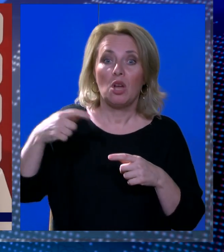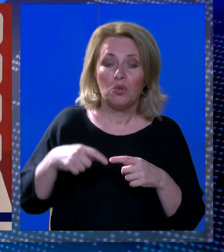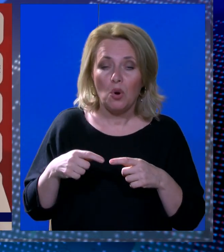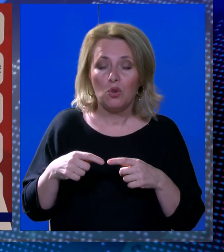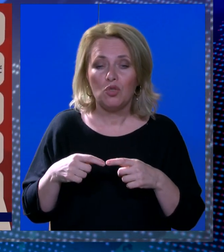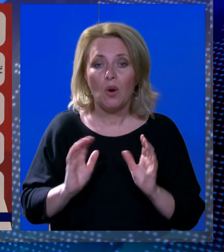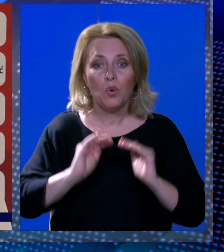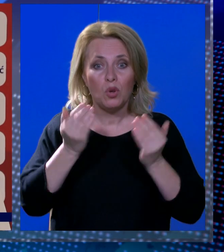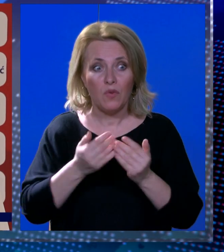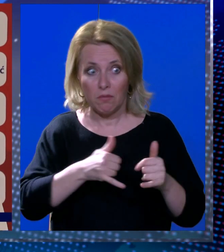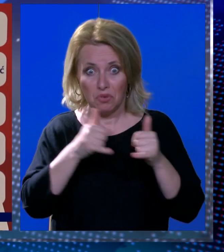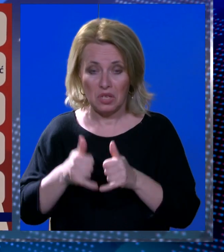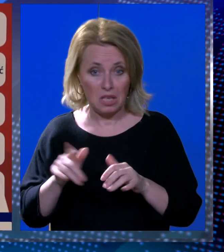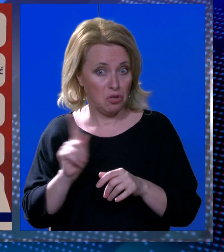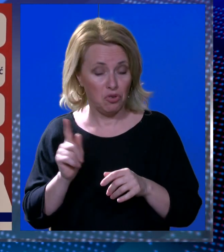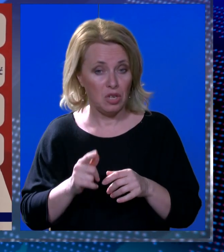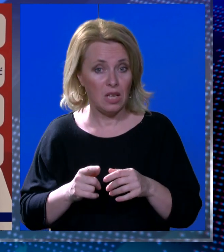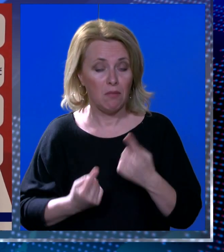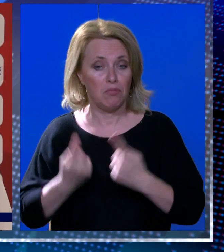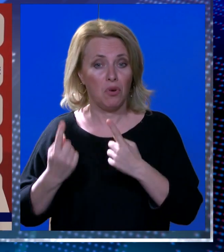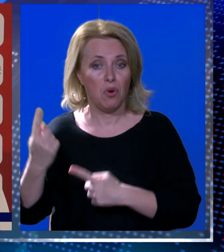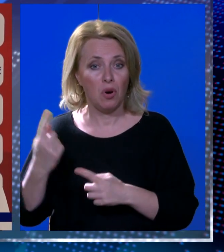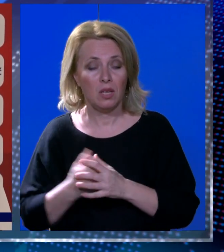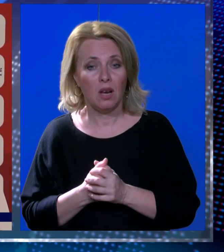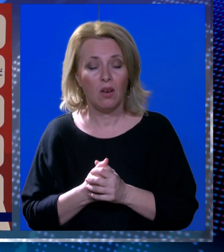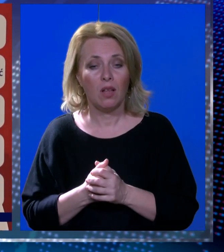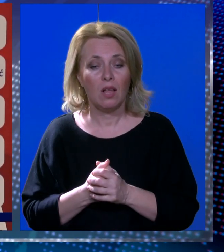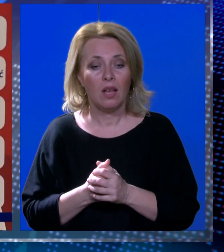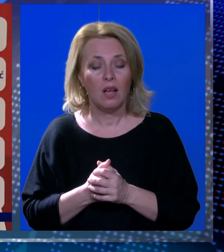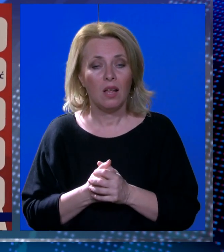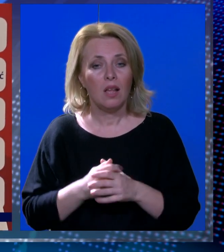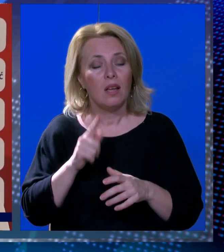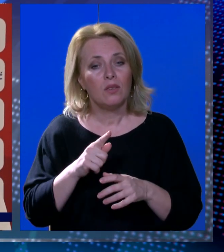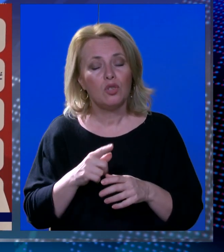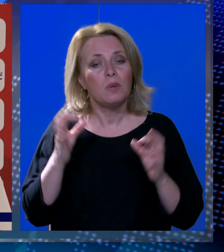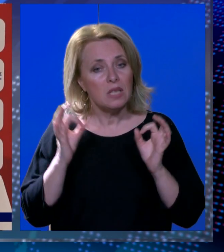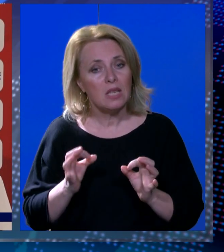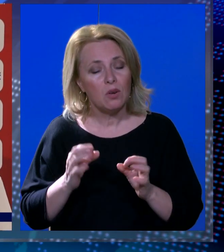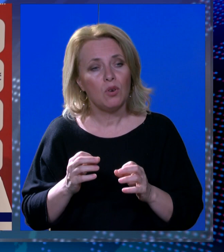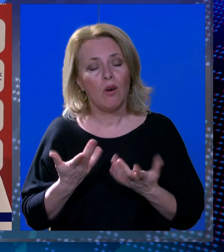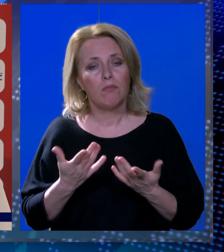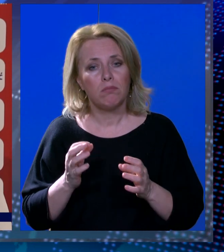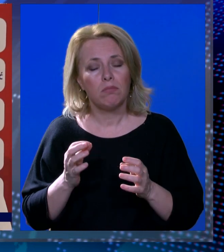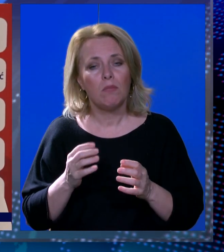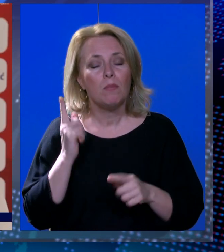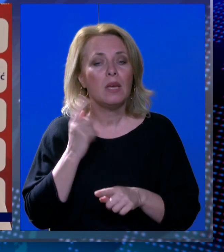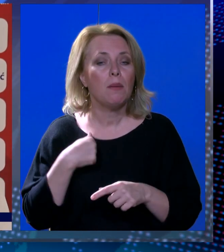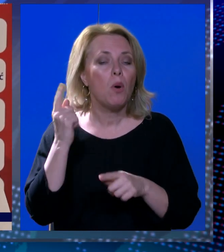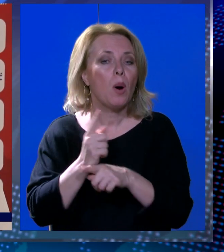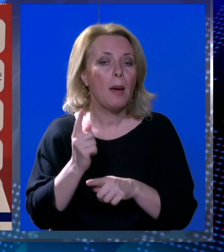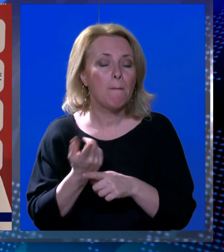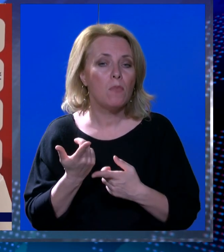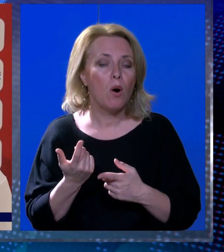dvoranu, to se nikad još nije dogodilo da neko dominirao kad je Hrvatska igra, nego naši navijači i to će biti sigurno i ovaj put. Mi